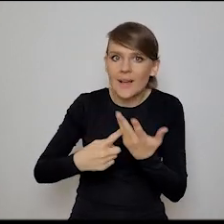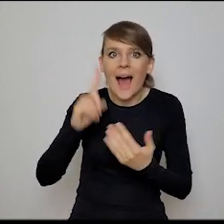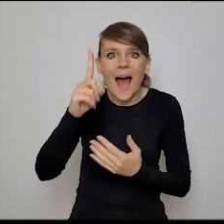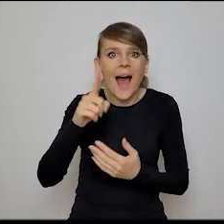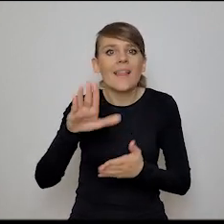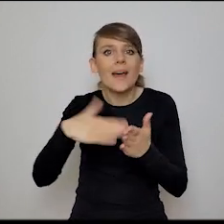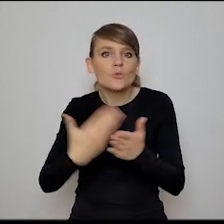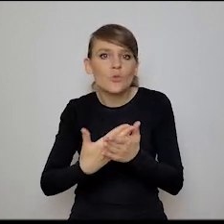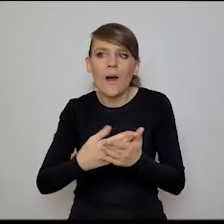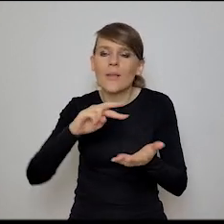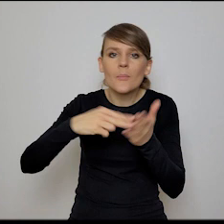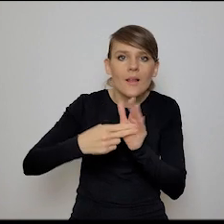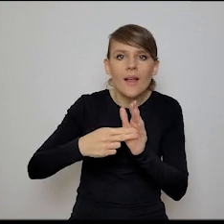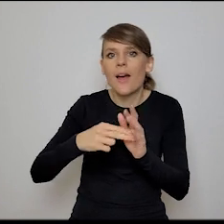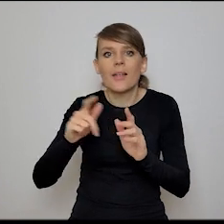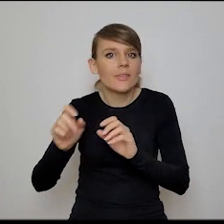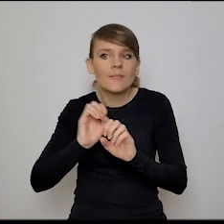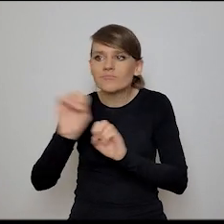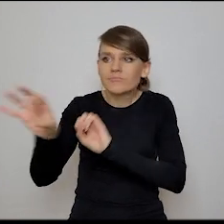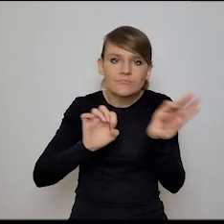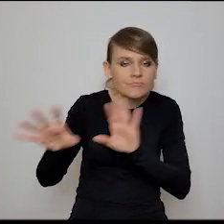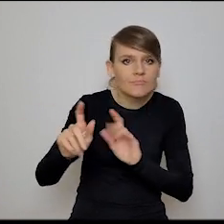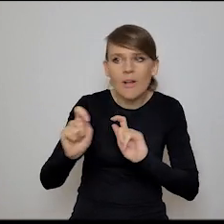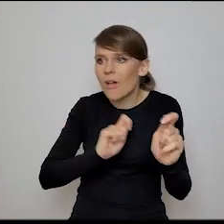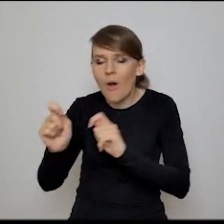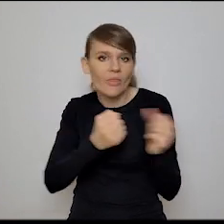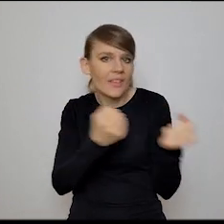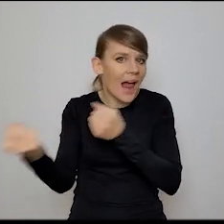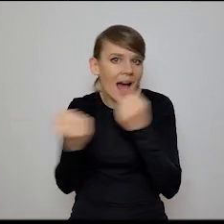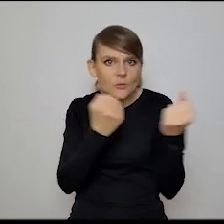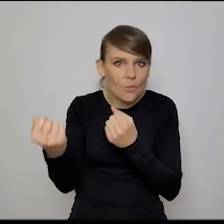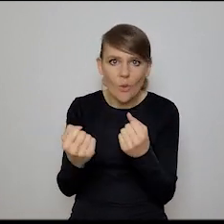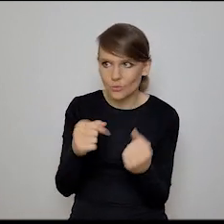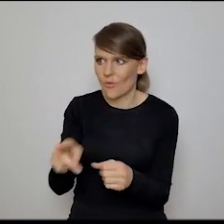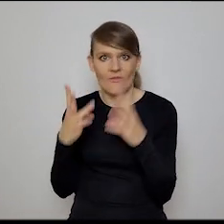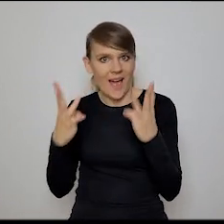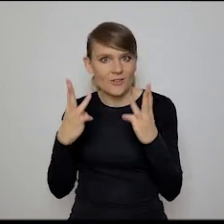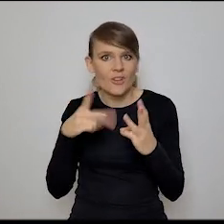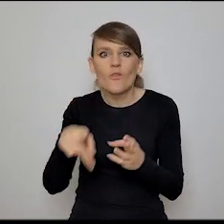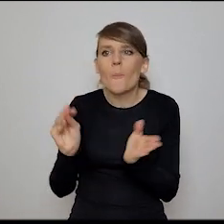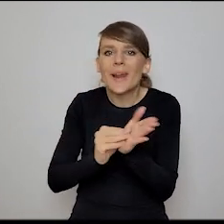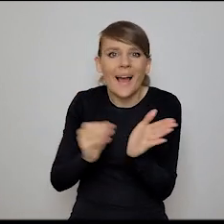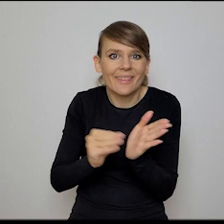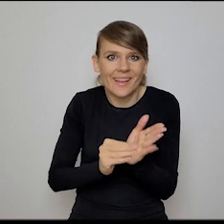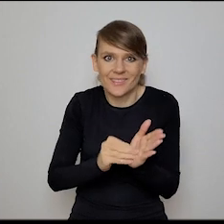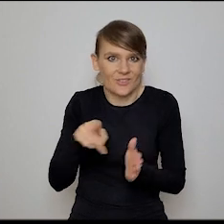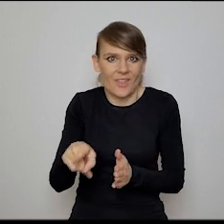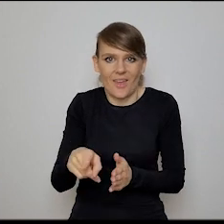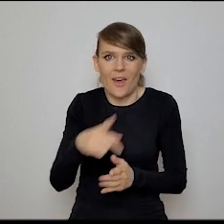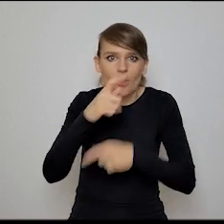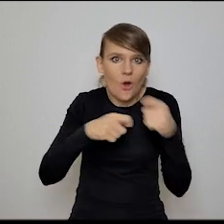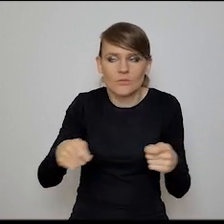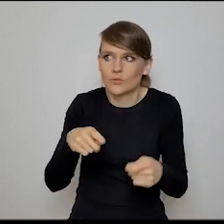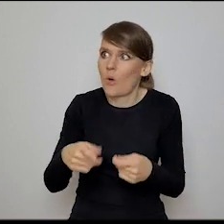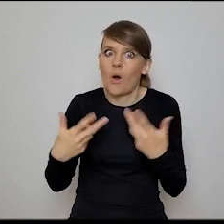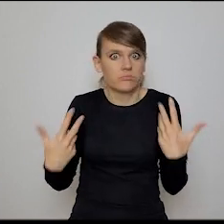w logistyce to taki dylemat komii wojażera, to może być duża rzecz. Jak pomyślisz o transporcie, o logistyce, wiesz, o pragmatycznym zupełnie wymiarze tego rozwiązania,